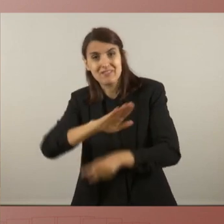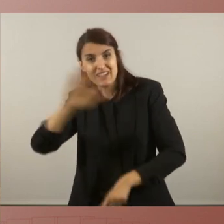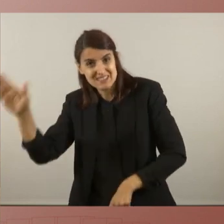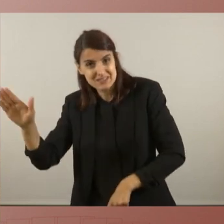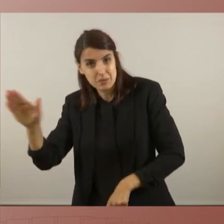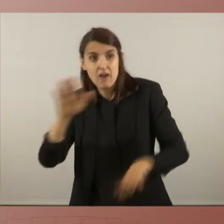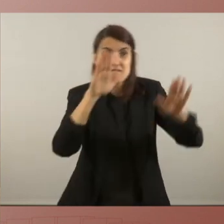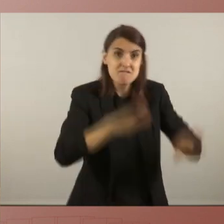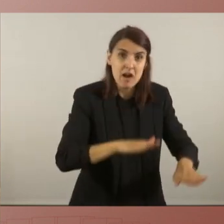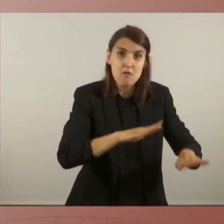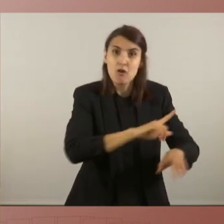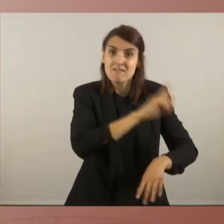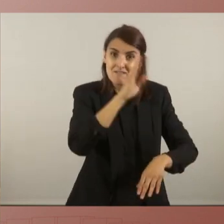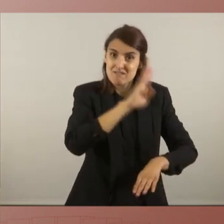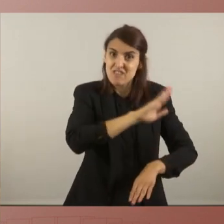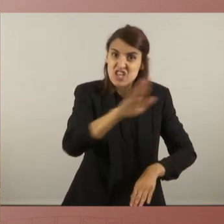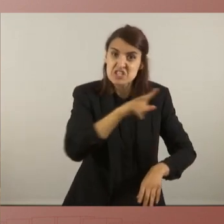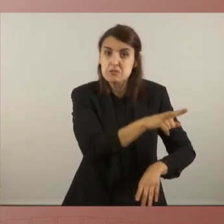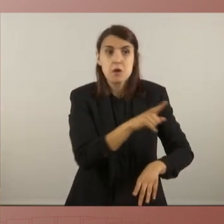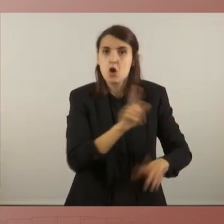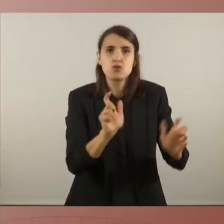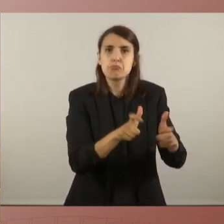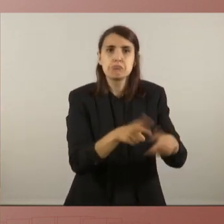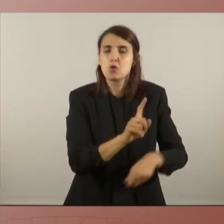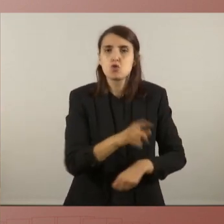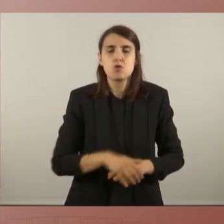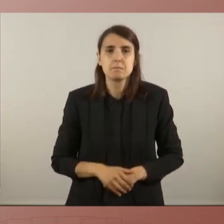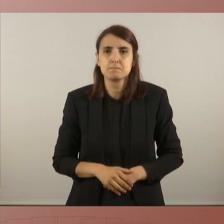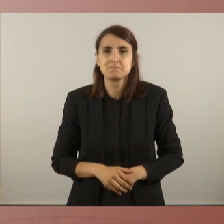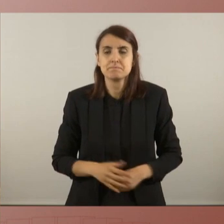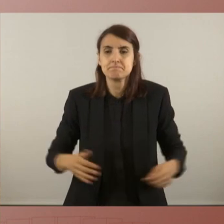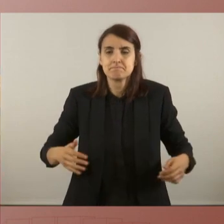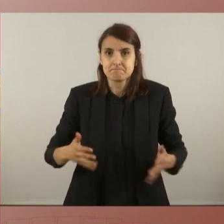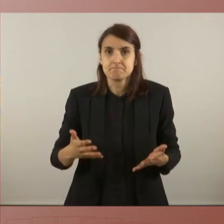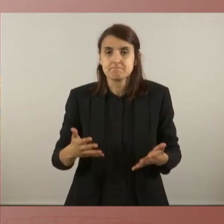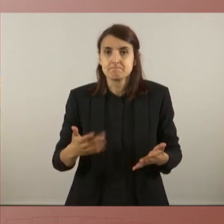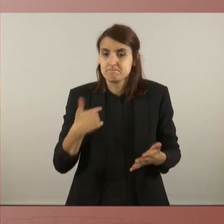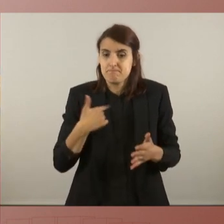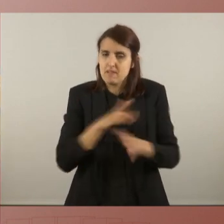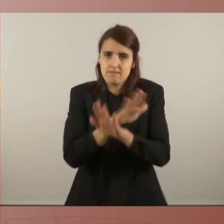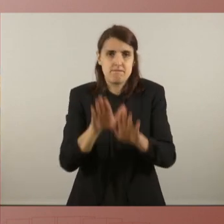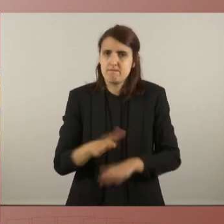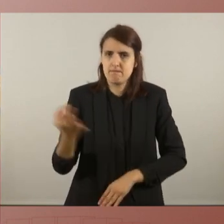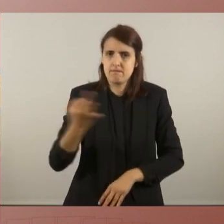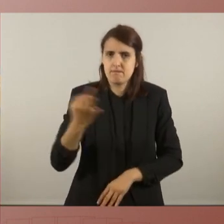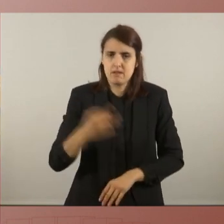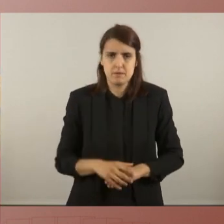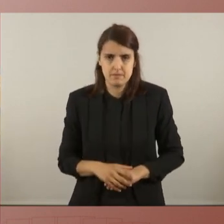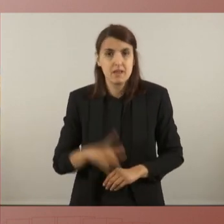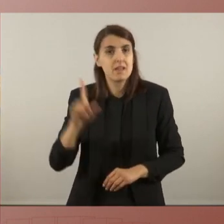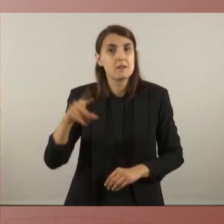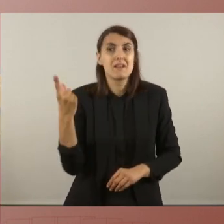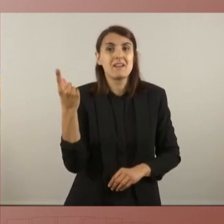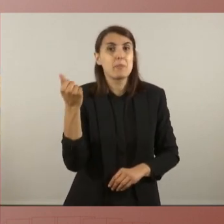perpetuen els delictes d'odi i això ho hem d'acabar. Com que no ens podem seguir plegant els interessos del capital